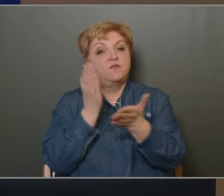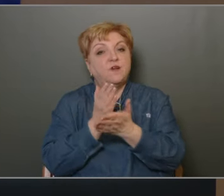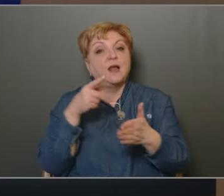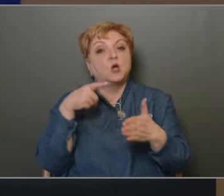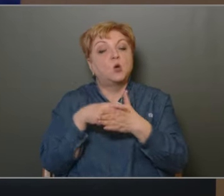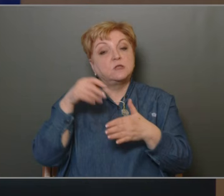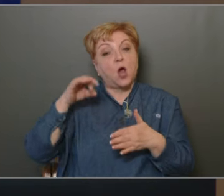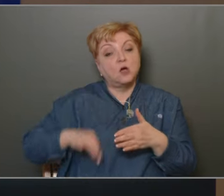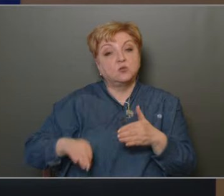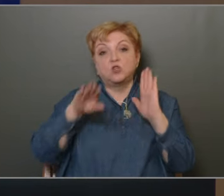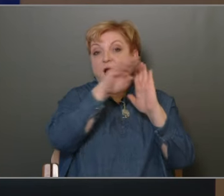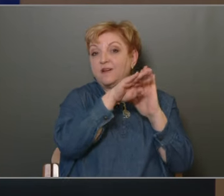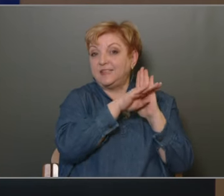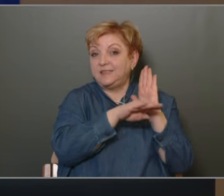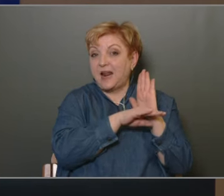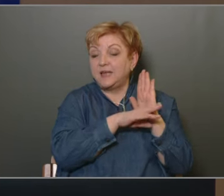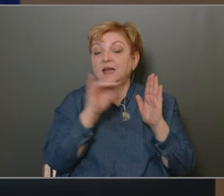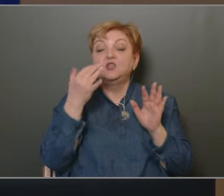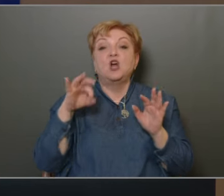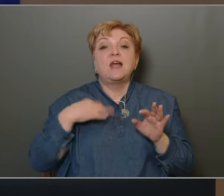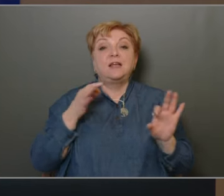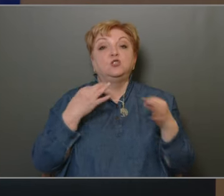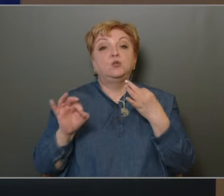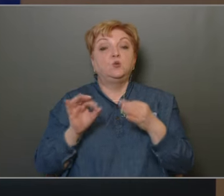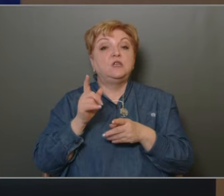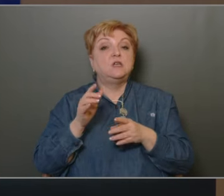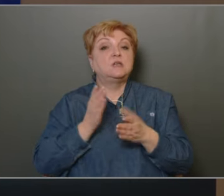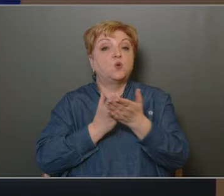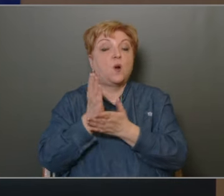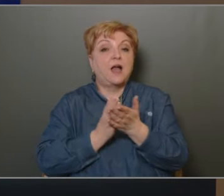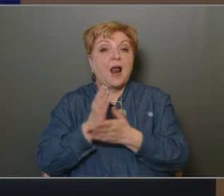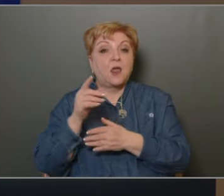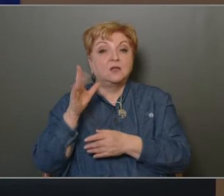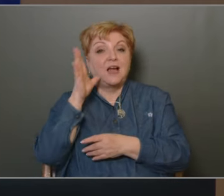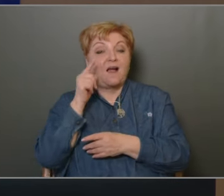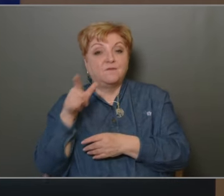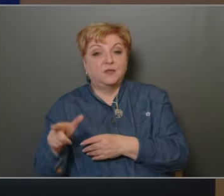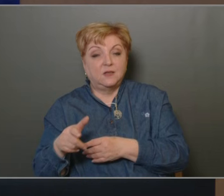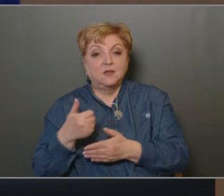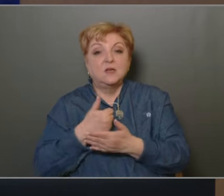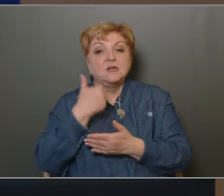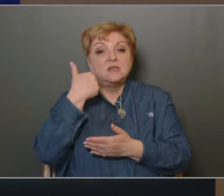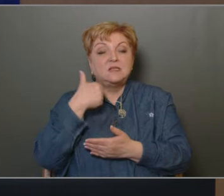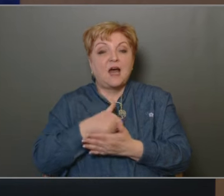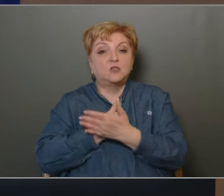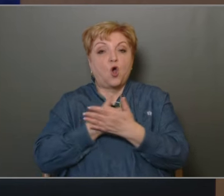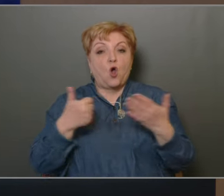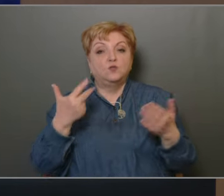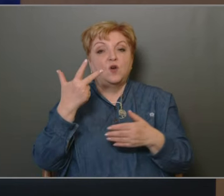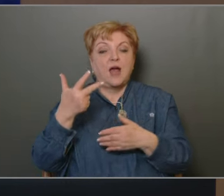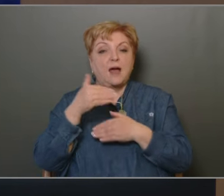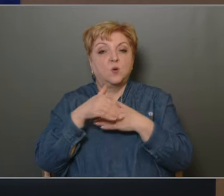közhasznúság feltételeinek. És az egészségügyi szolgálat közhasznú non-profit KFT minus 163.601